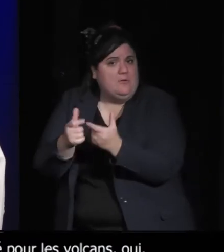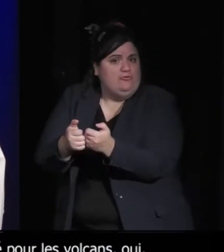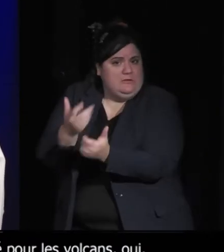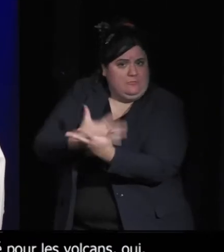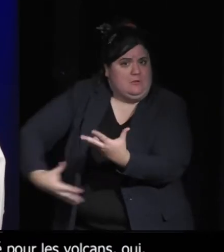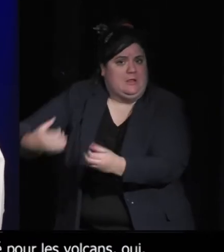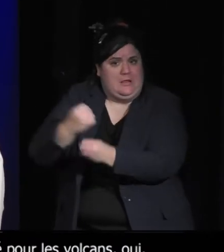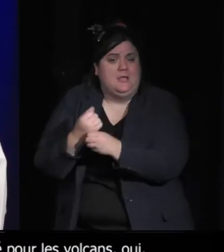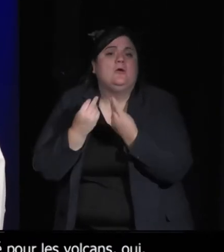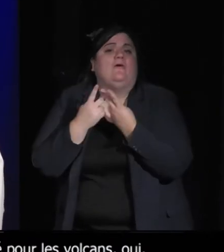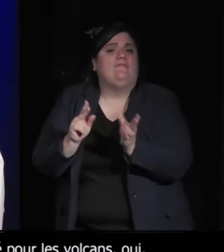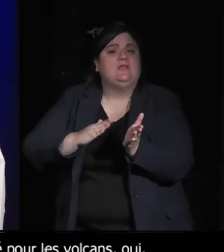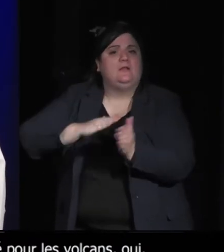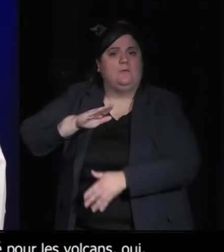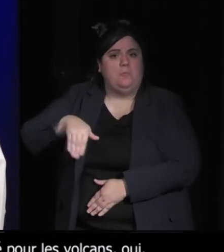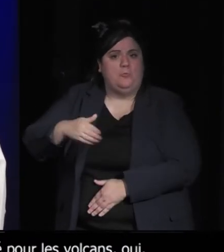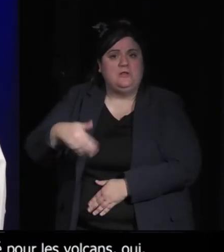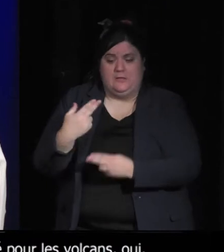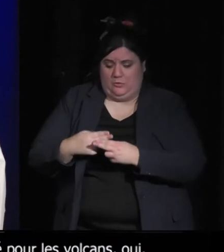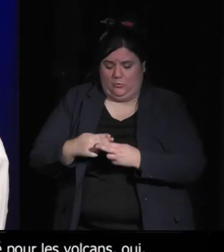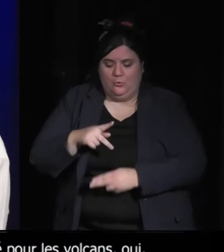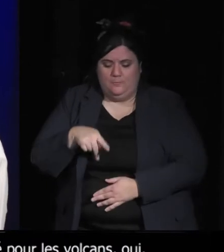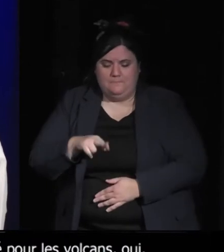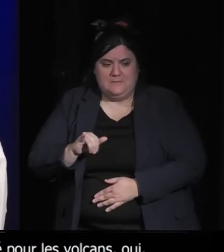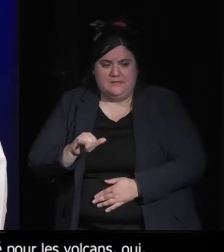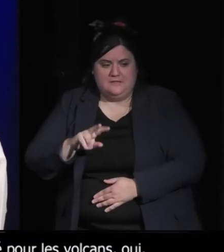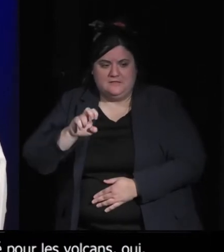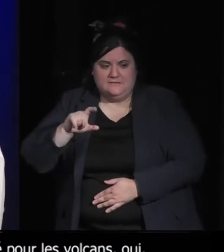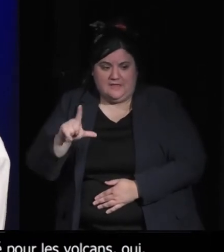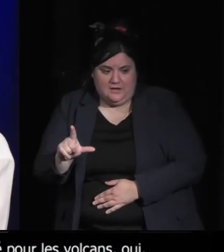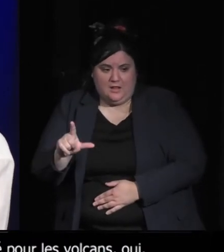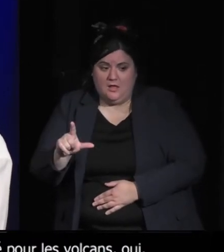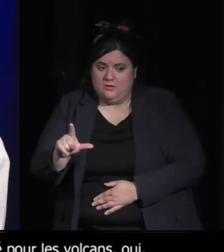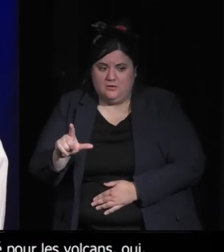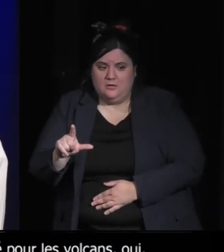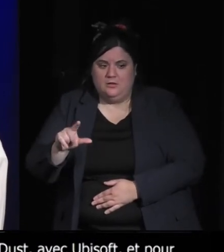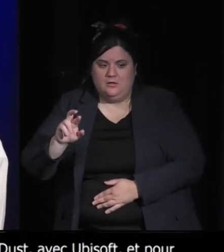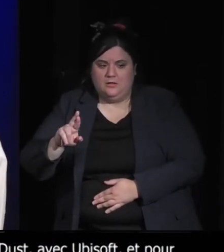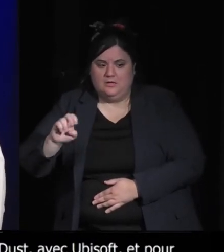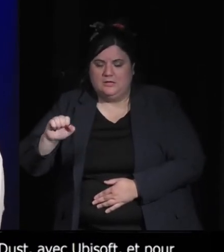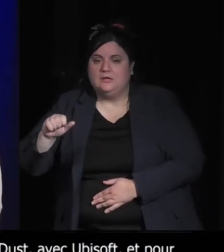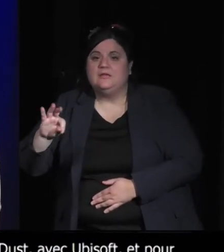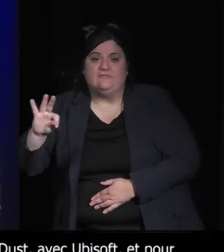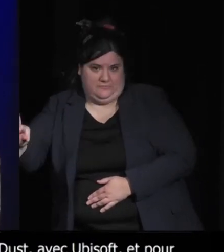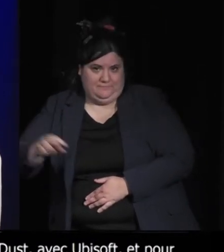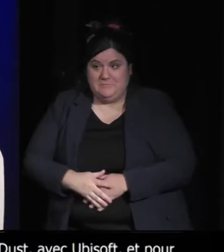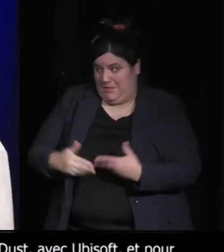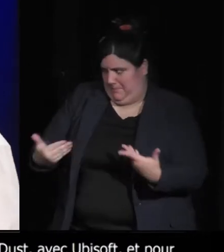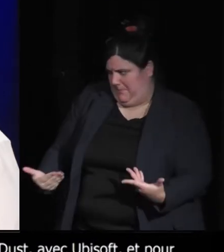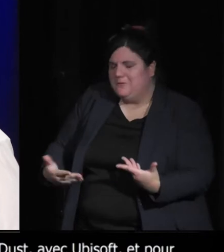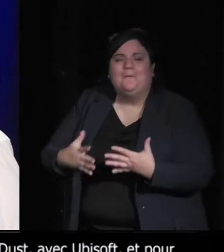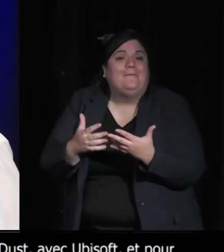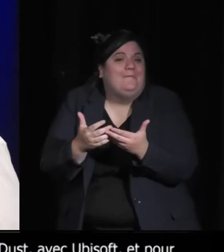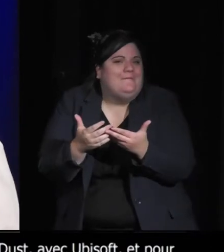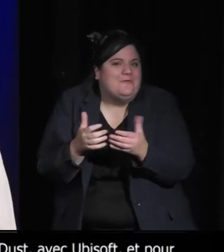Et puis en 2020, Paper Beast. Voilà. Paper Beast. On va peut-être commencer par ça parce que